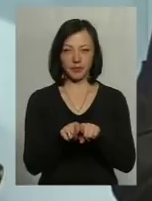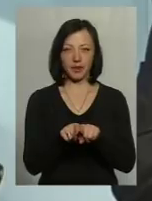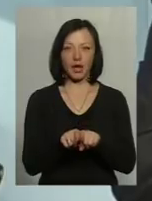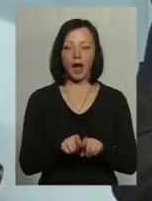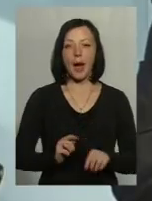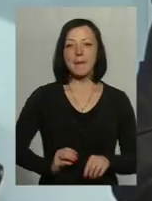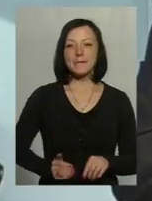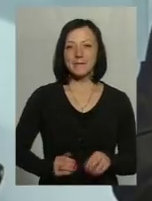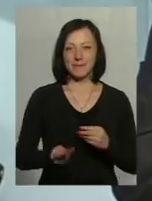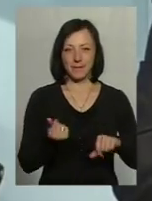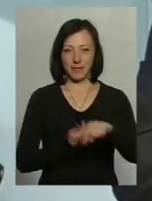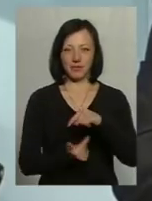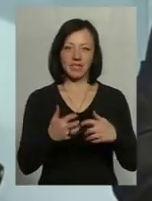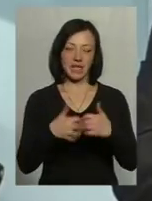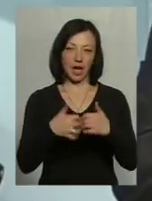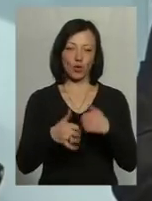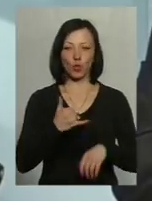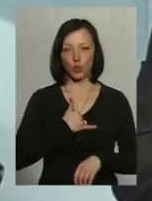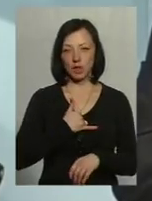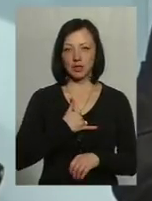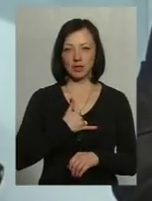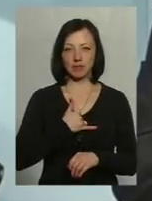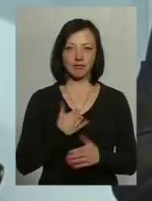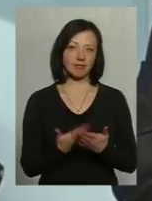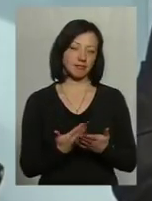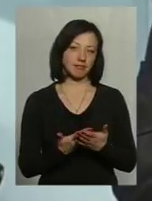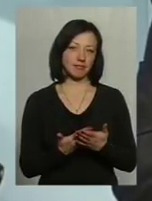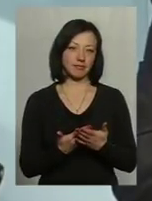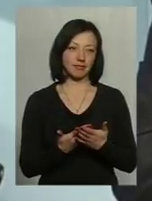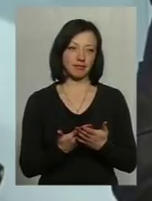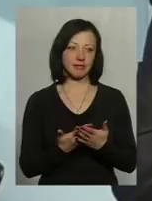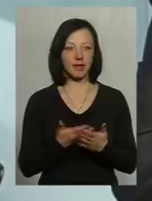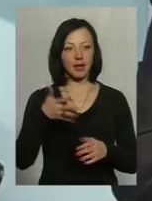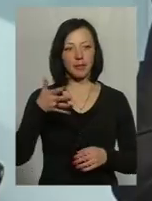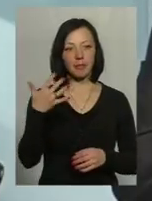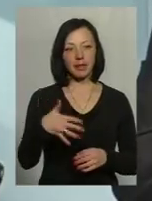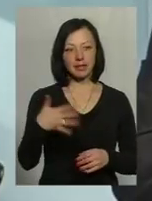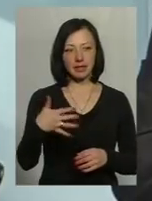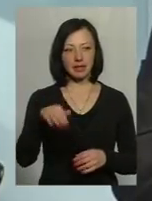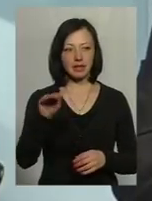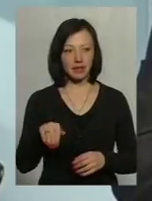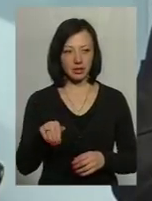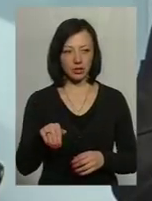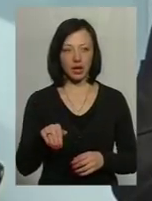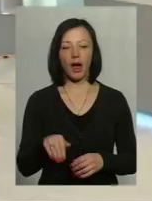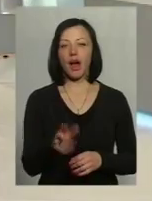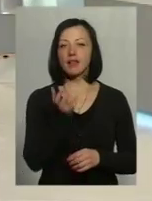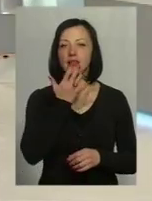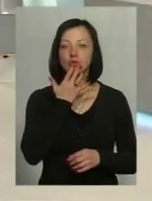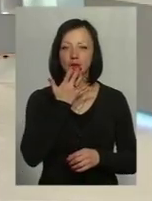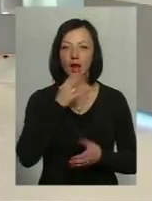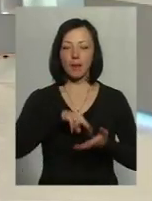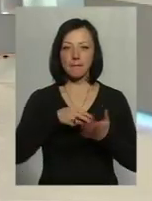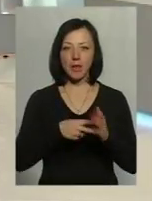Приватних підприємців в середньому у нас, на сьогоднішній день, є біля 50 тисяч. В національний план